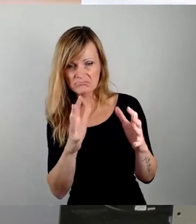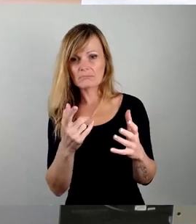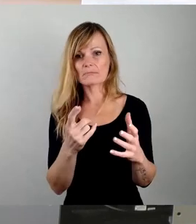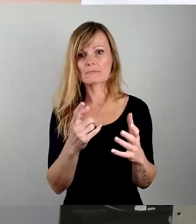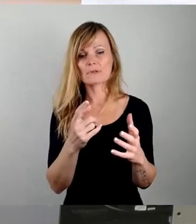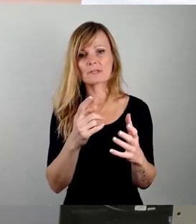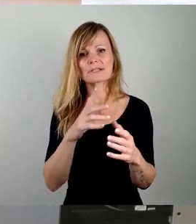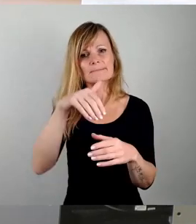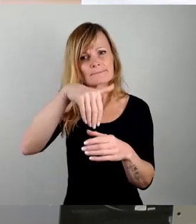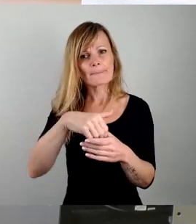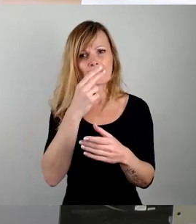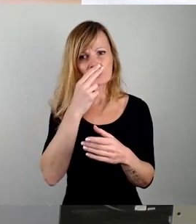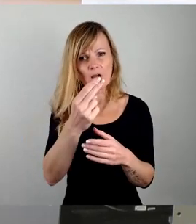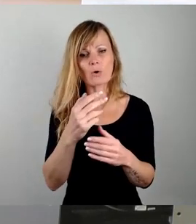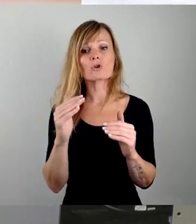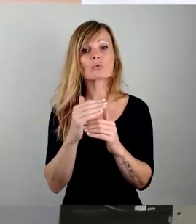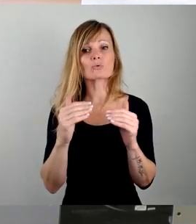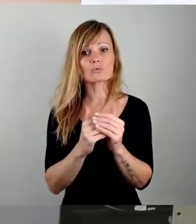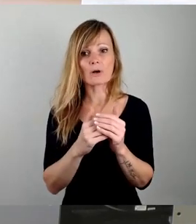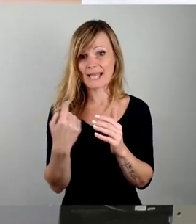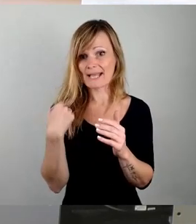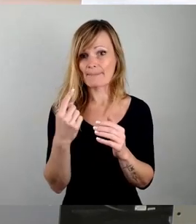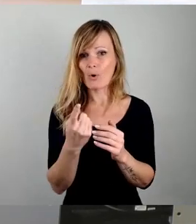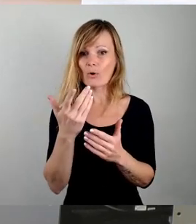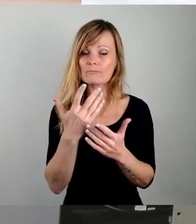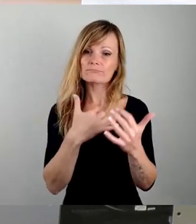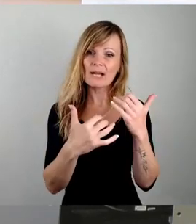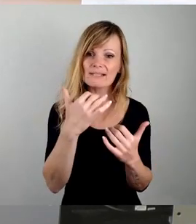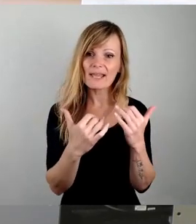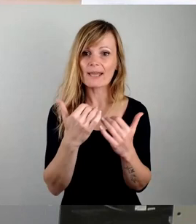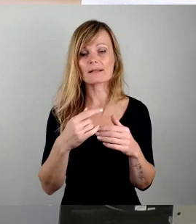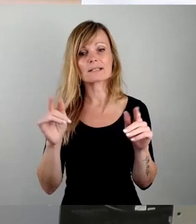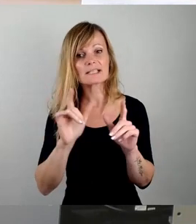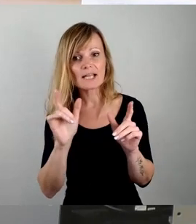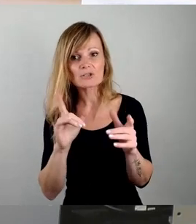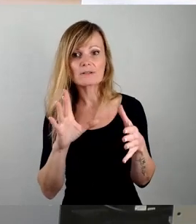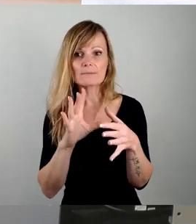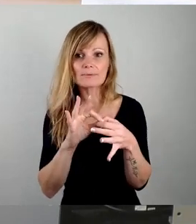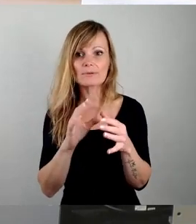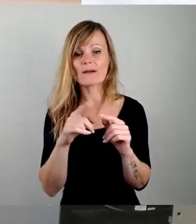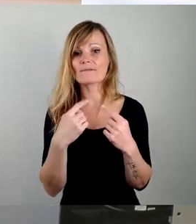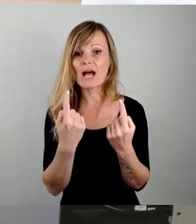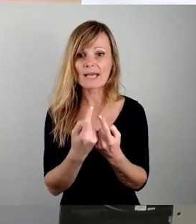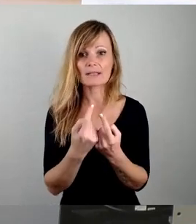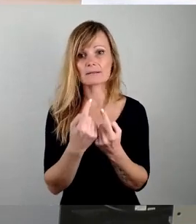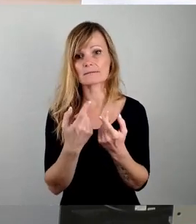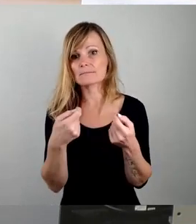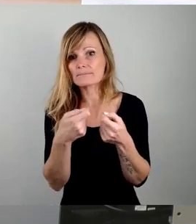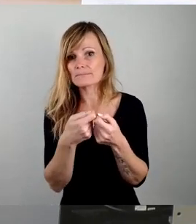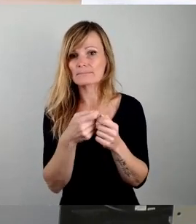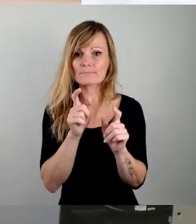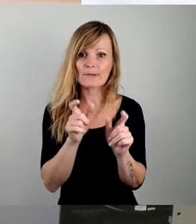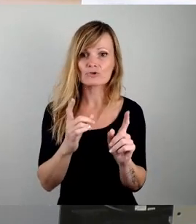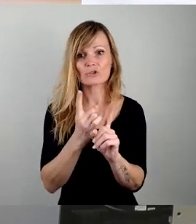gesellschaftliche Strukturen, wie jetzt gerade geschildert wurde, was eventuell für Vereinsstrukturen. Aber eben auch, was für